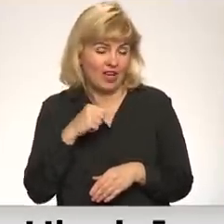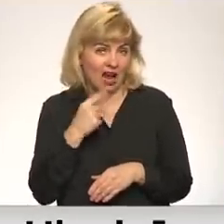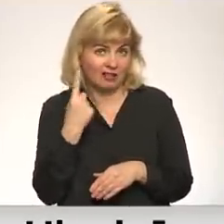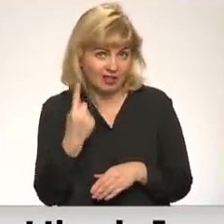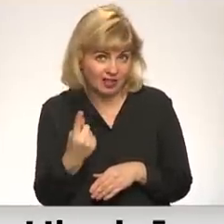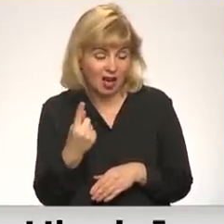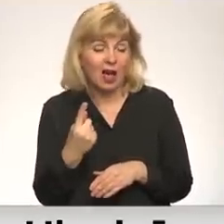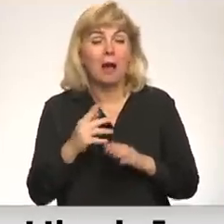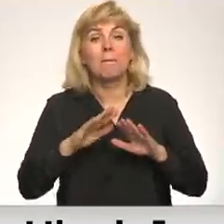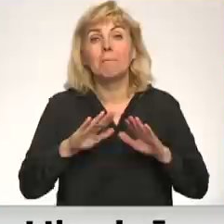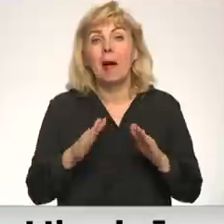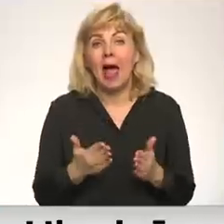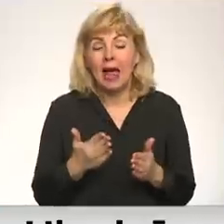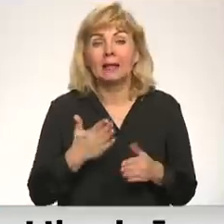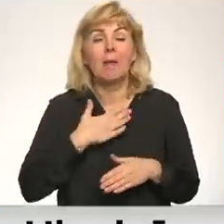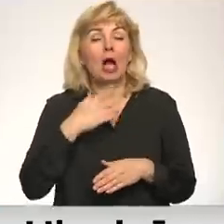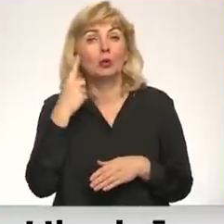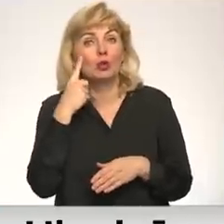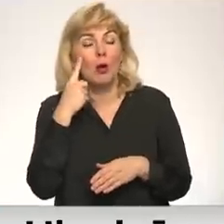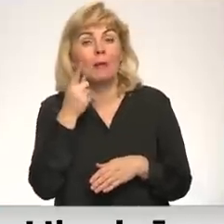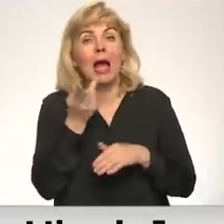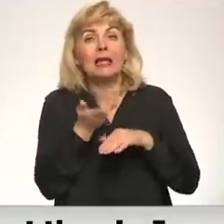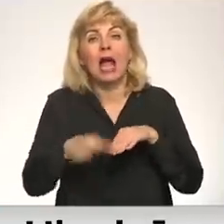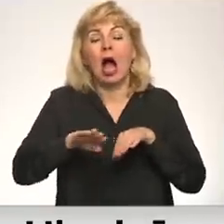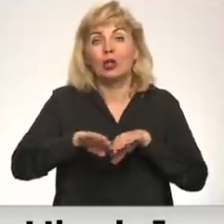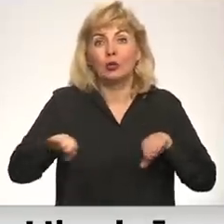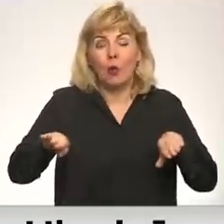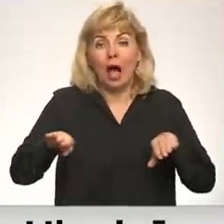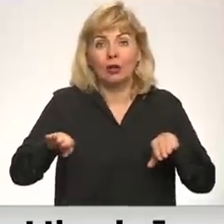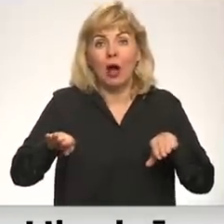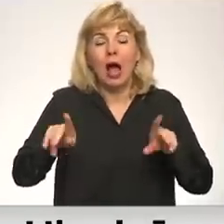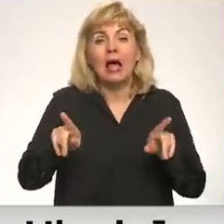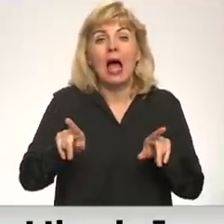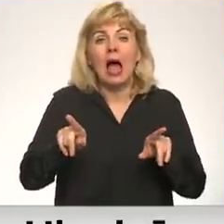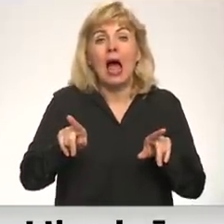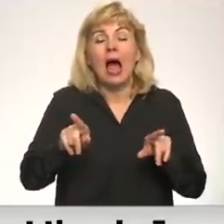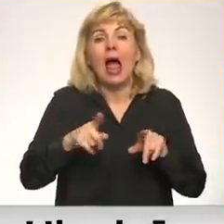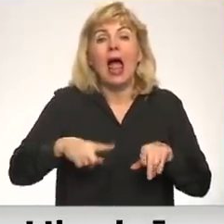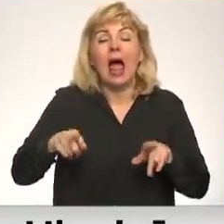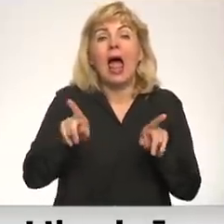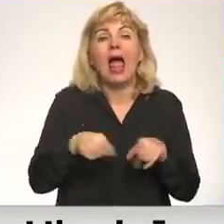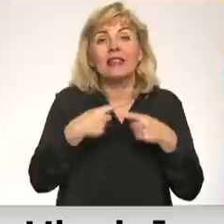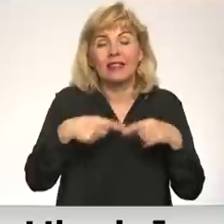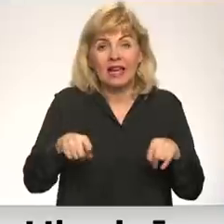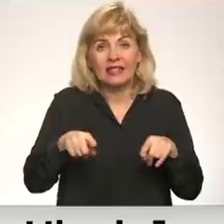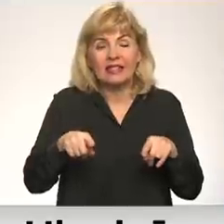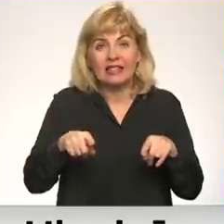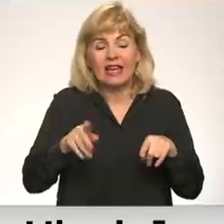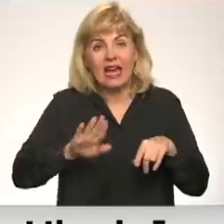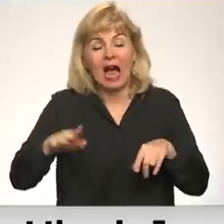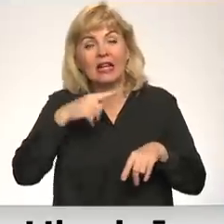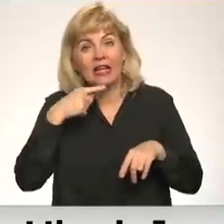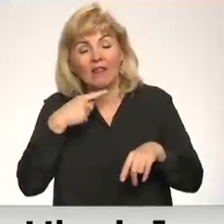puses, manuprāt, būtu jānodala etniskie Krievi no Krievijas sabiedrības kopumā un